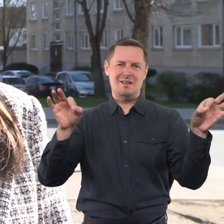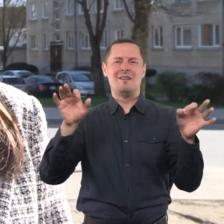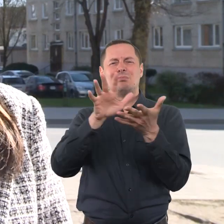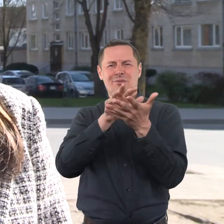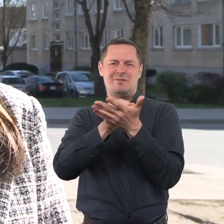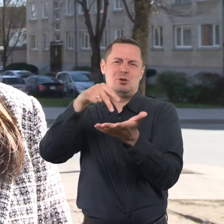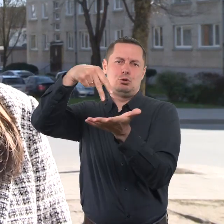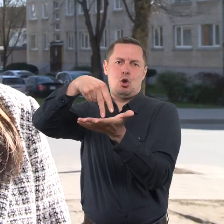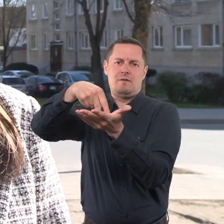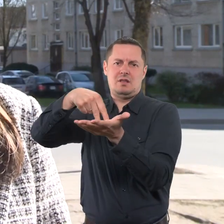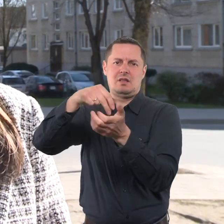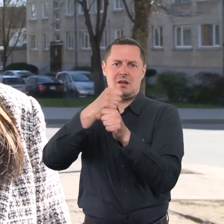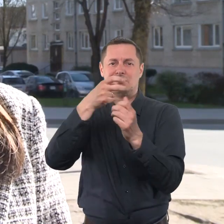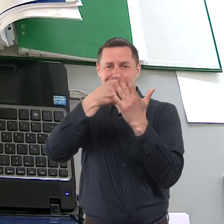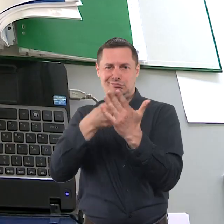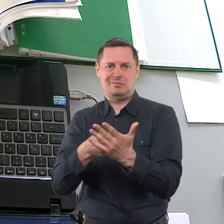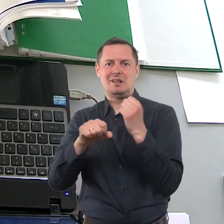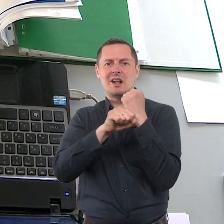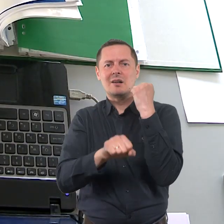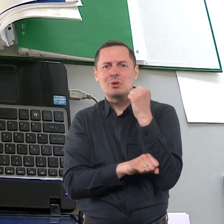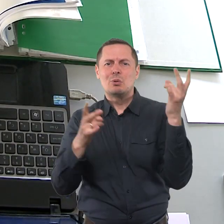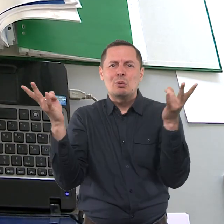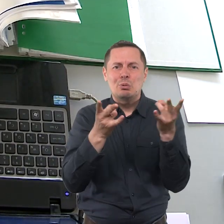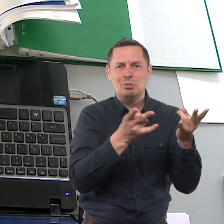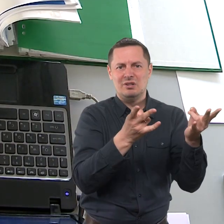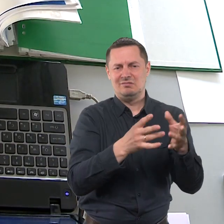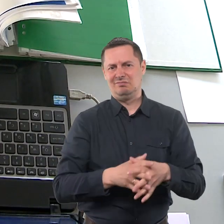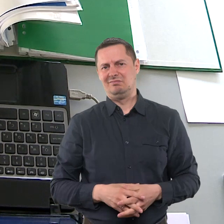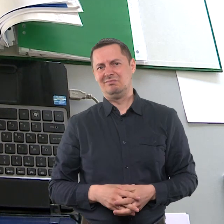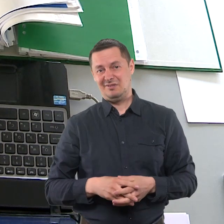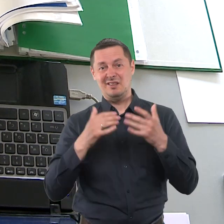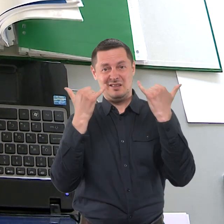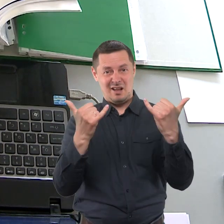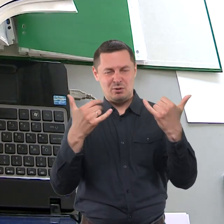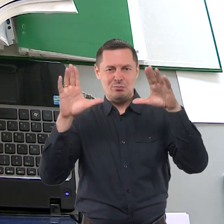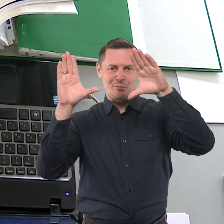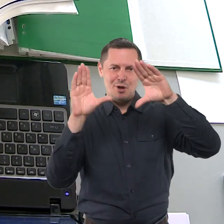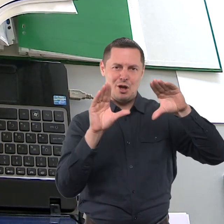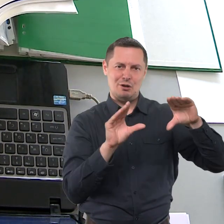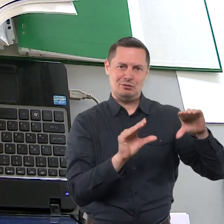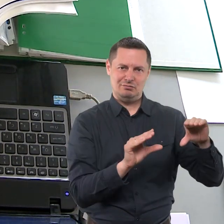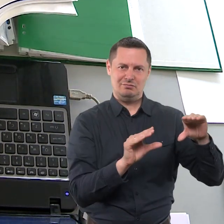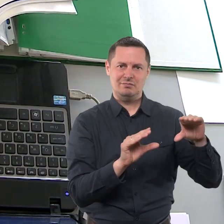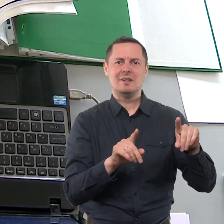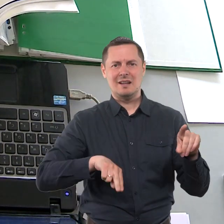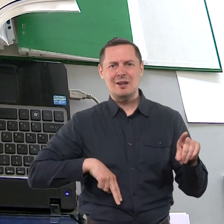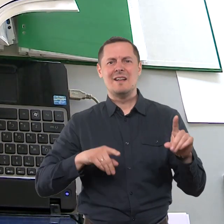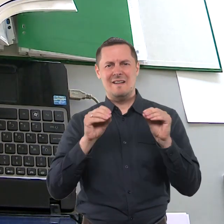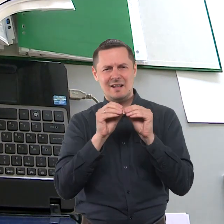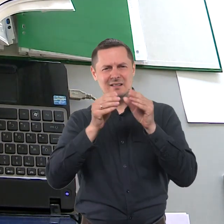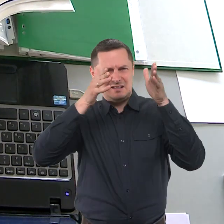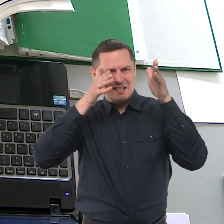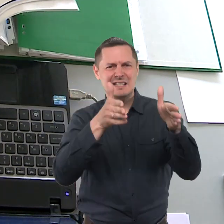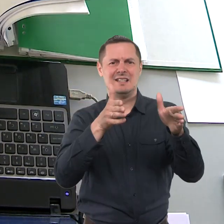gerokai išaugusių darbuotojų poreikį. Na, tai reiškia turbūt, kad šie metų darbdavėjai yra labiau linkiai išlaikyti